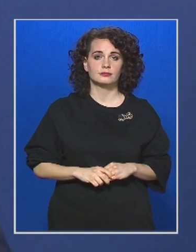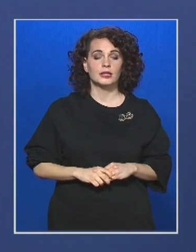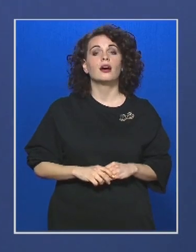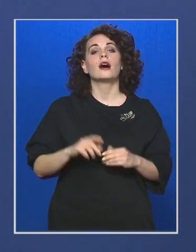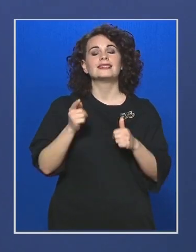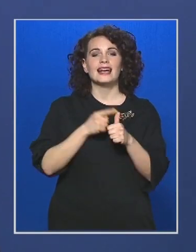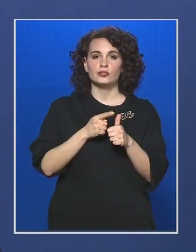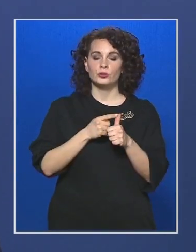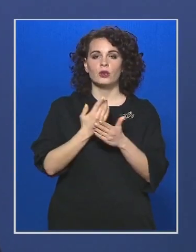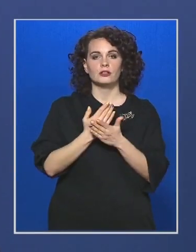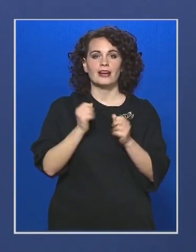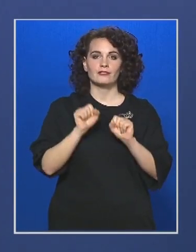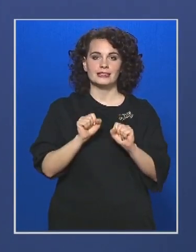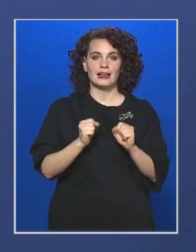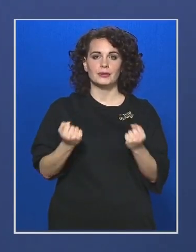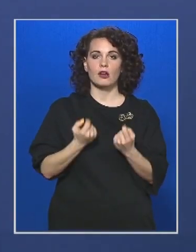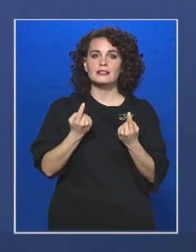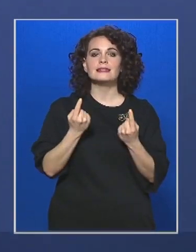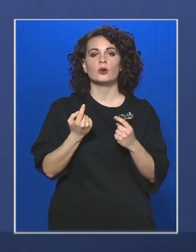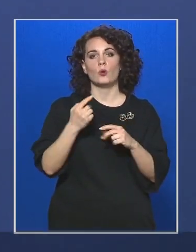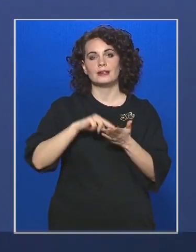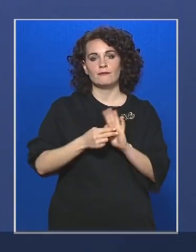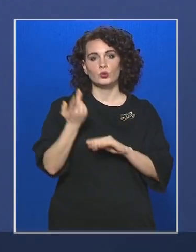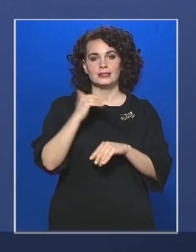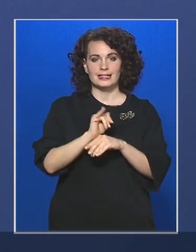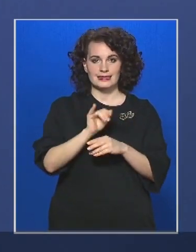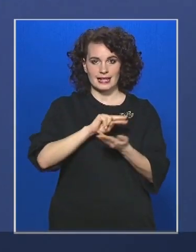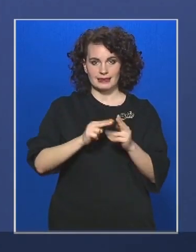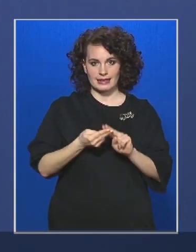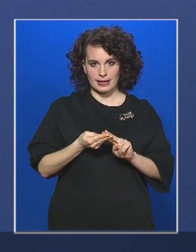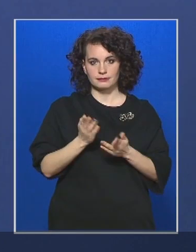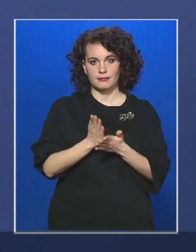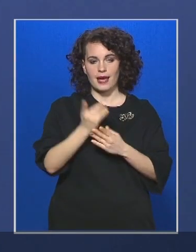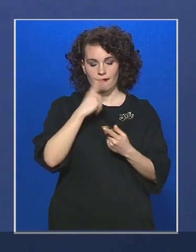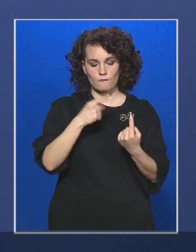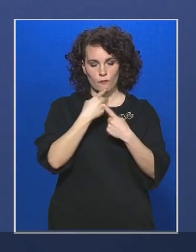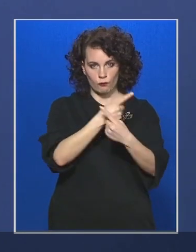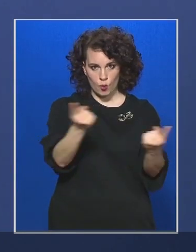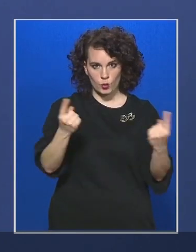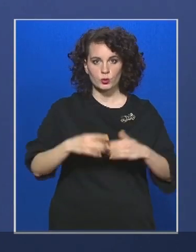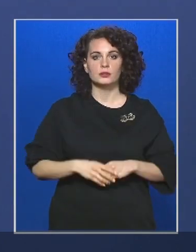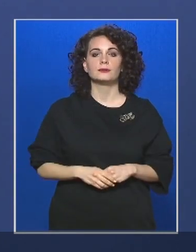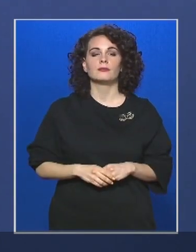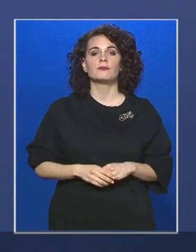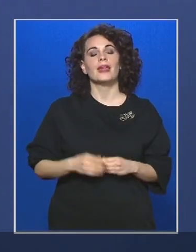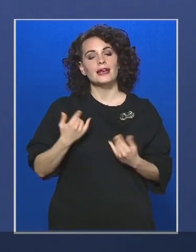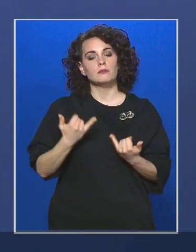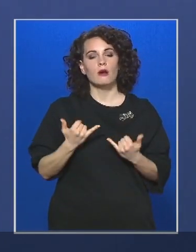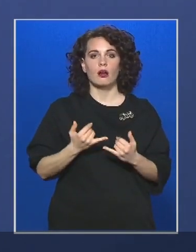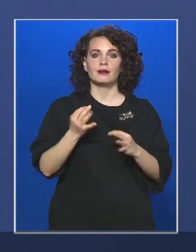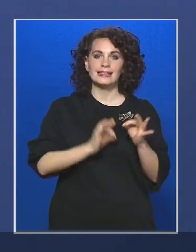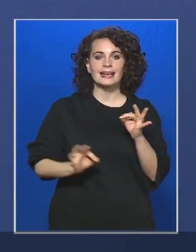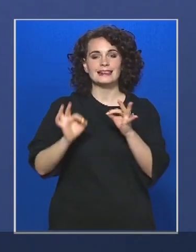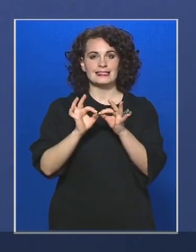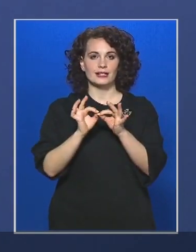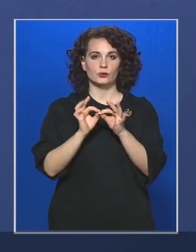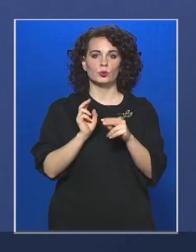Az első gazdaságvédelmi akciótervet a múlt hét szerdán már bejelentettem. Ezeket kiegészítettük a mai napon